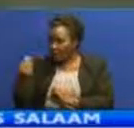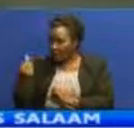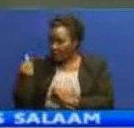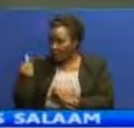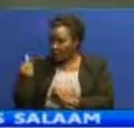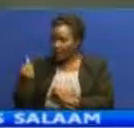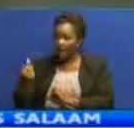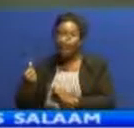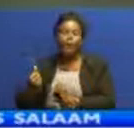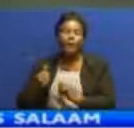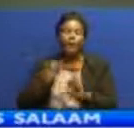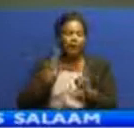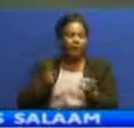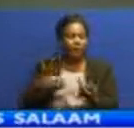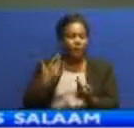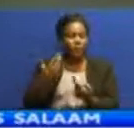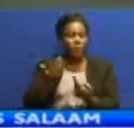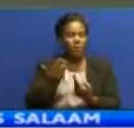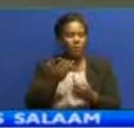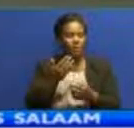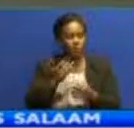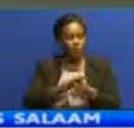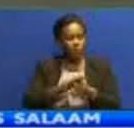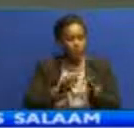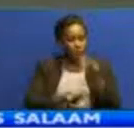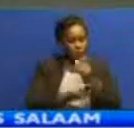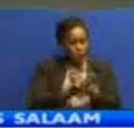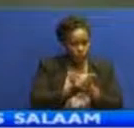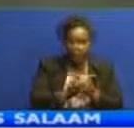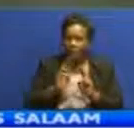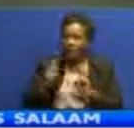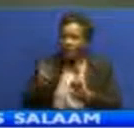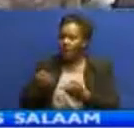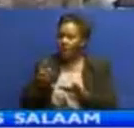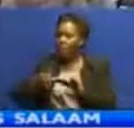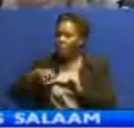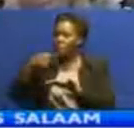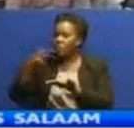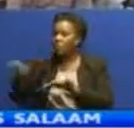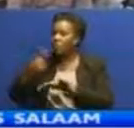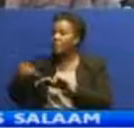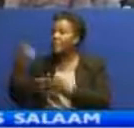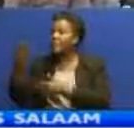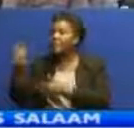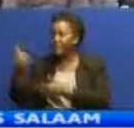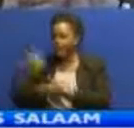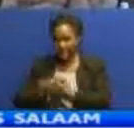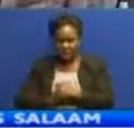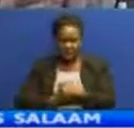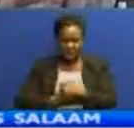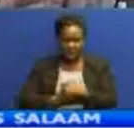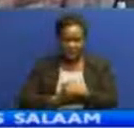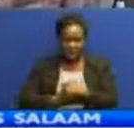kujipatia faida au alie shindua kulipa feather yoyote ya ushirika brigadia